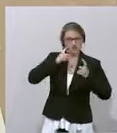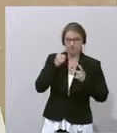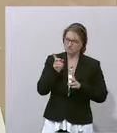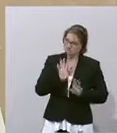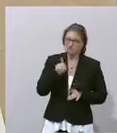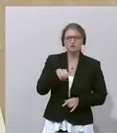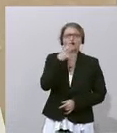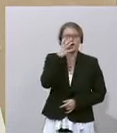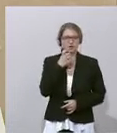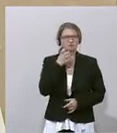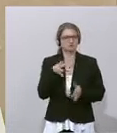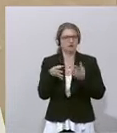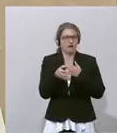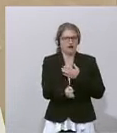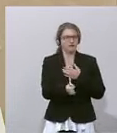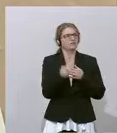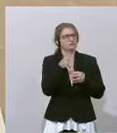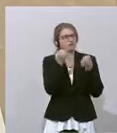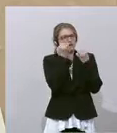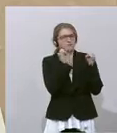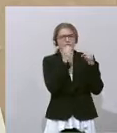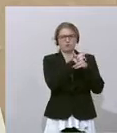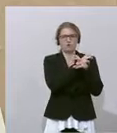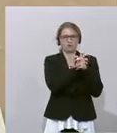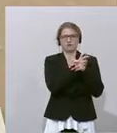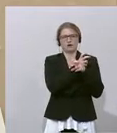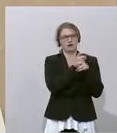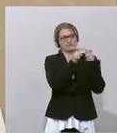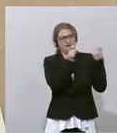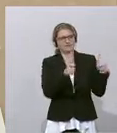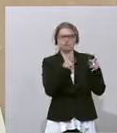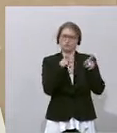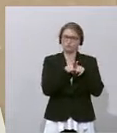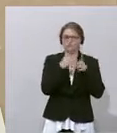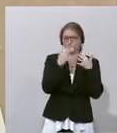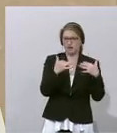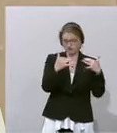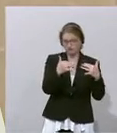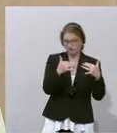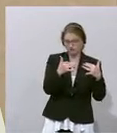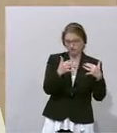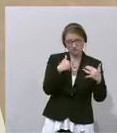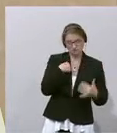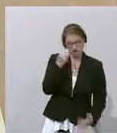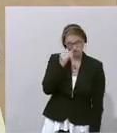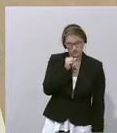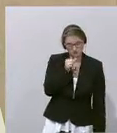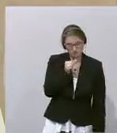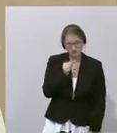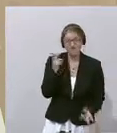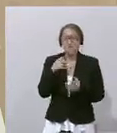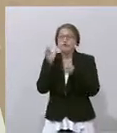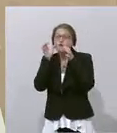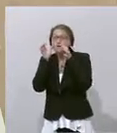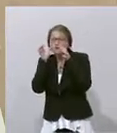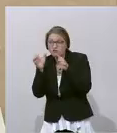ernsthafter Anschlag auf Einrichtungen der Republik Österreich und auch des Parlaments. Sollte es einen Maulwurf in der ÖVP geben, dann